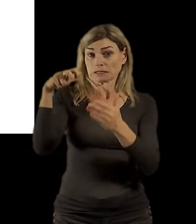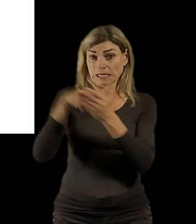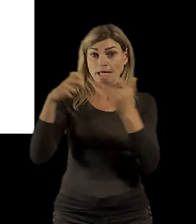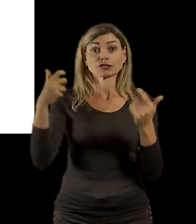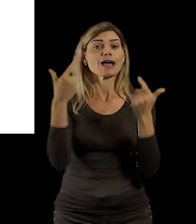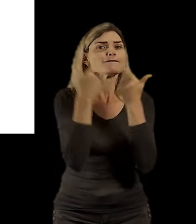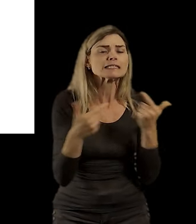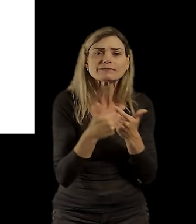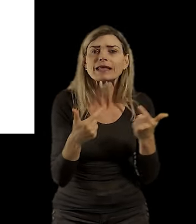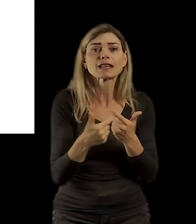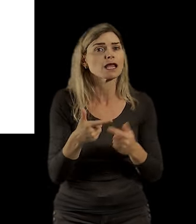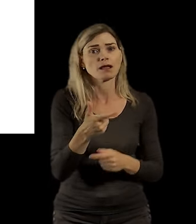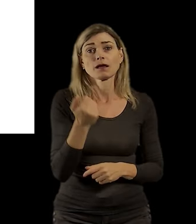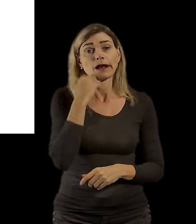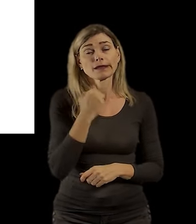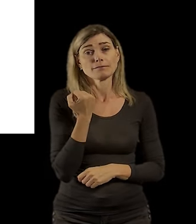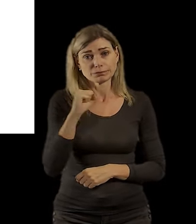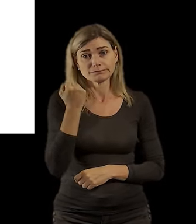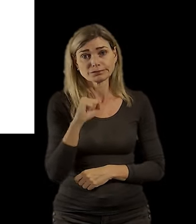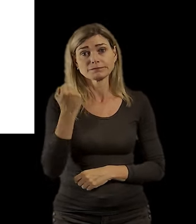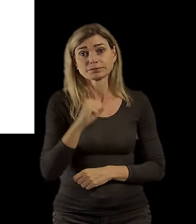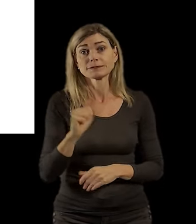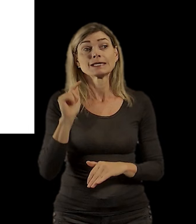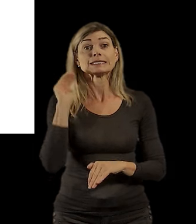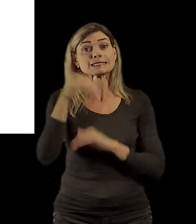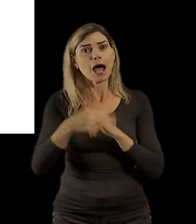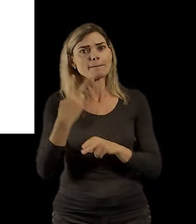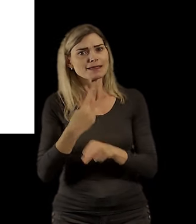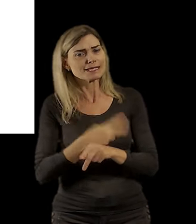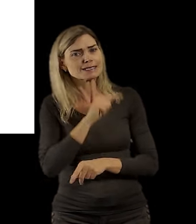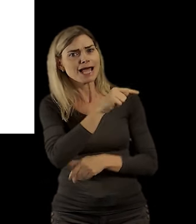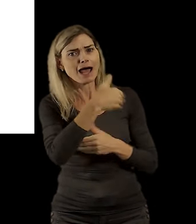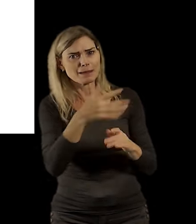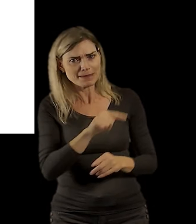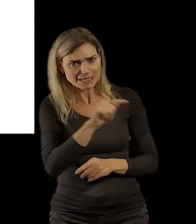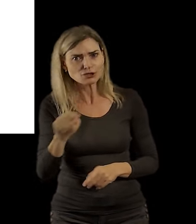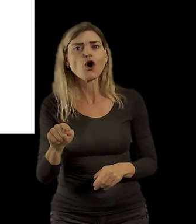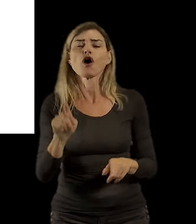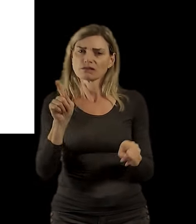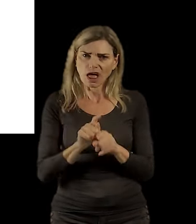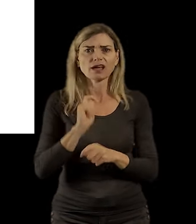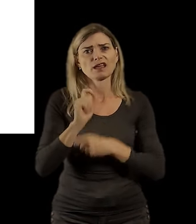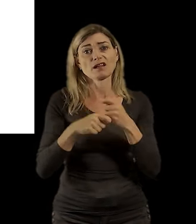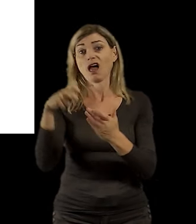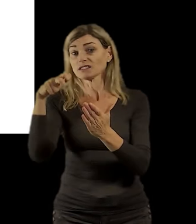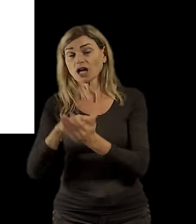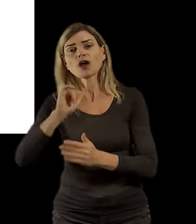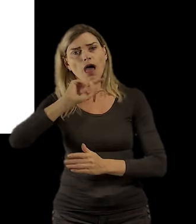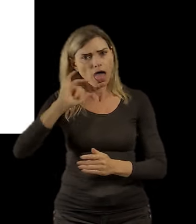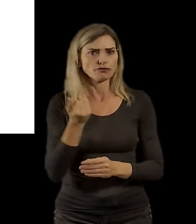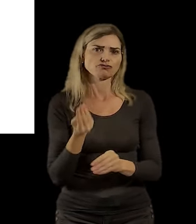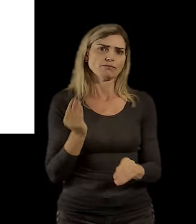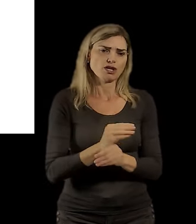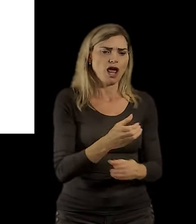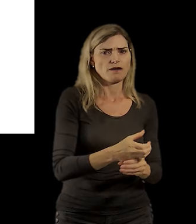Nejde to jinak, i když se podíváte kamkoliv i na západ od nás, tak prostě parkovací sloubky jsou součástí měst, bez